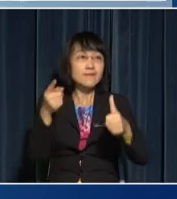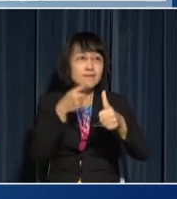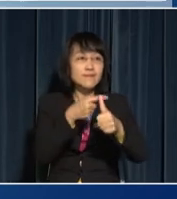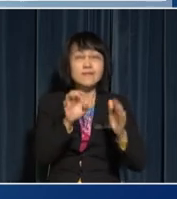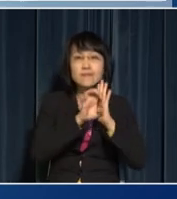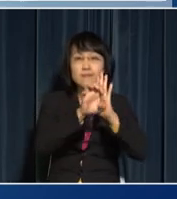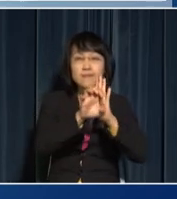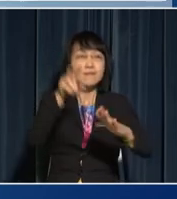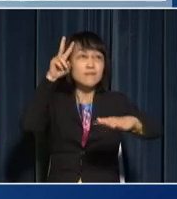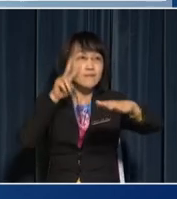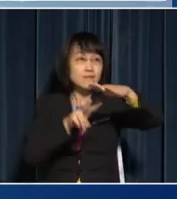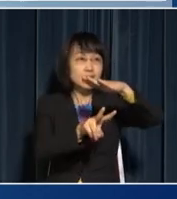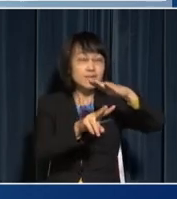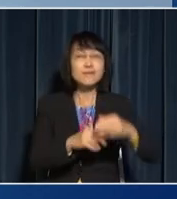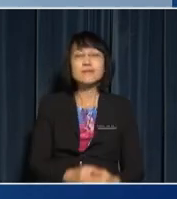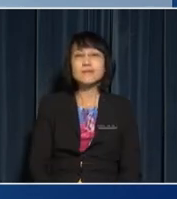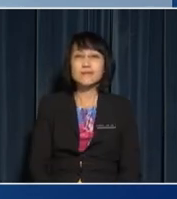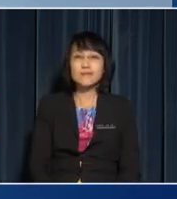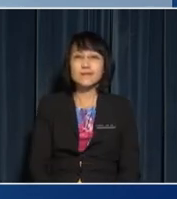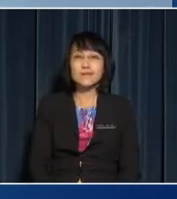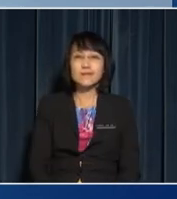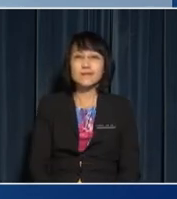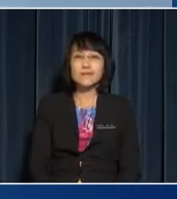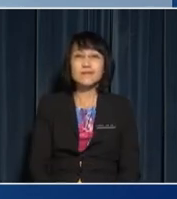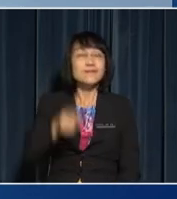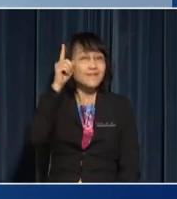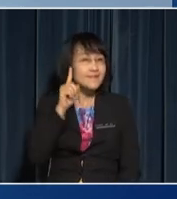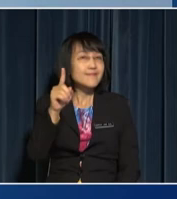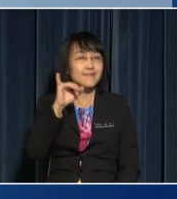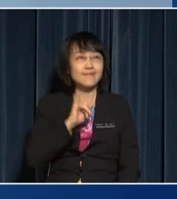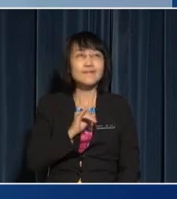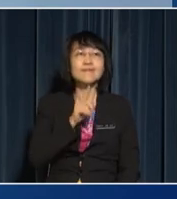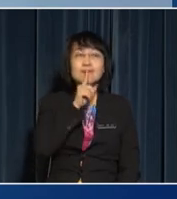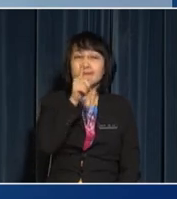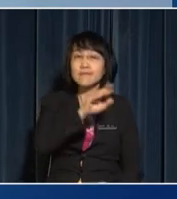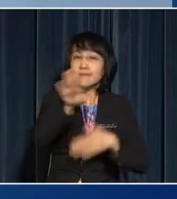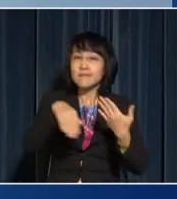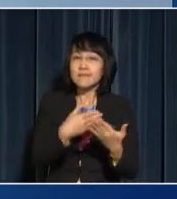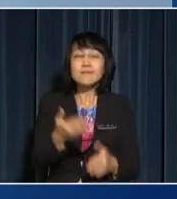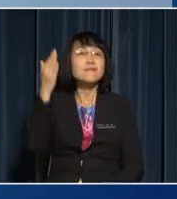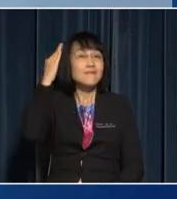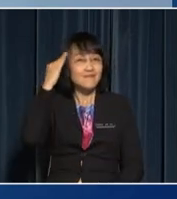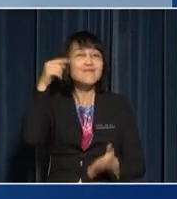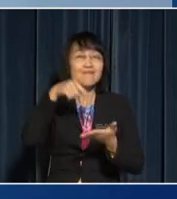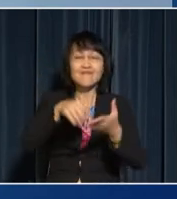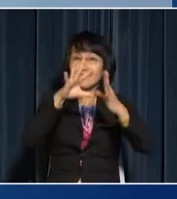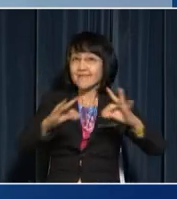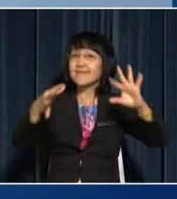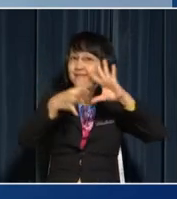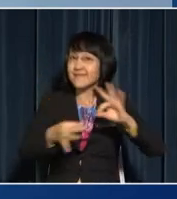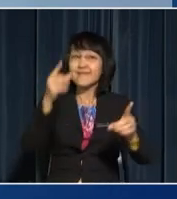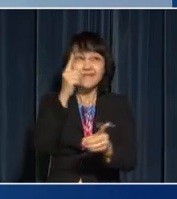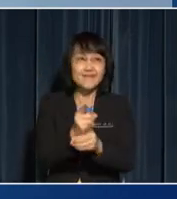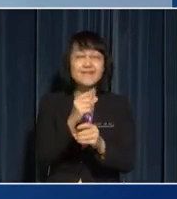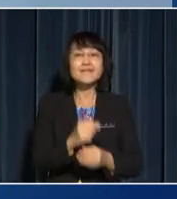the first example of predicting Aha, I'm sure most of you know this